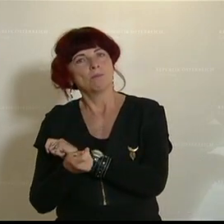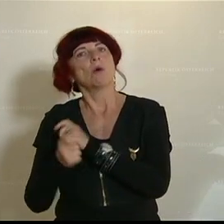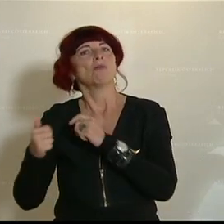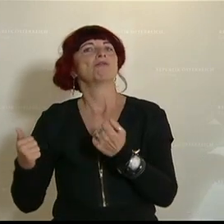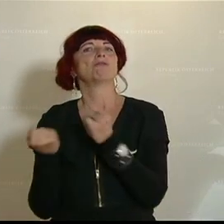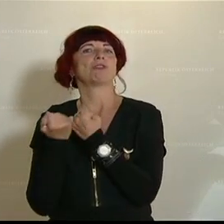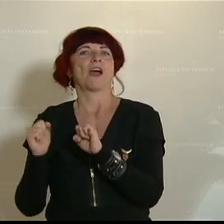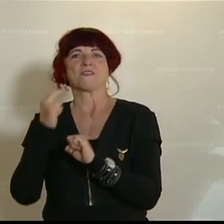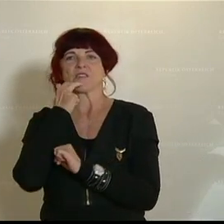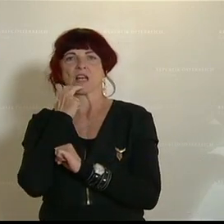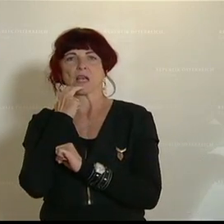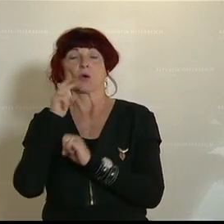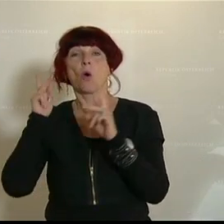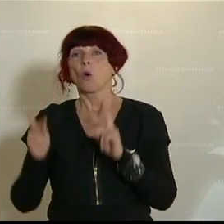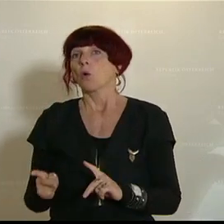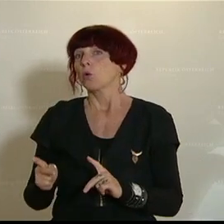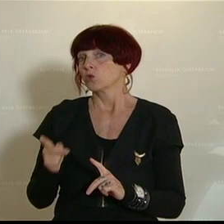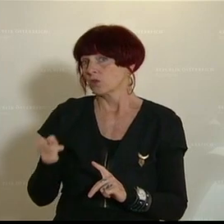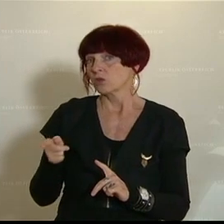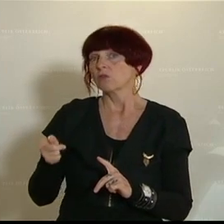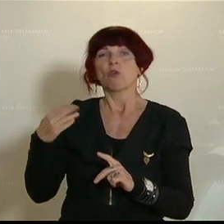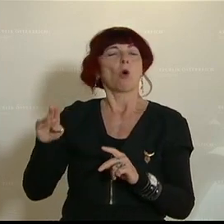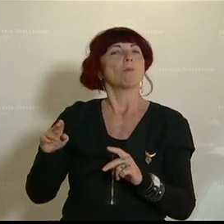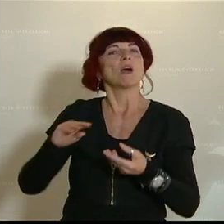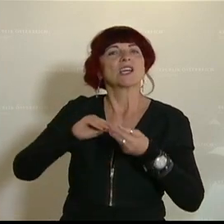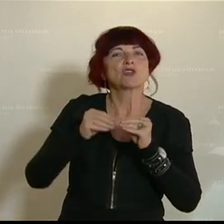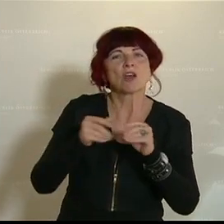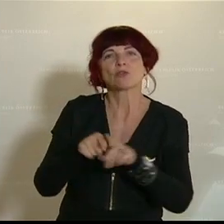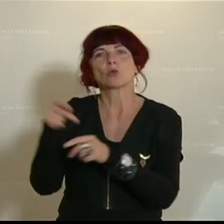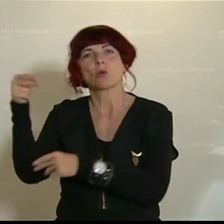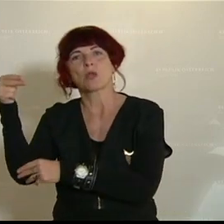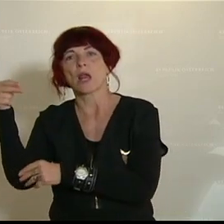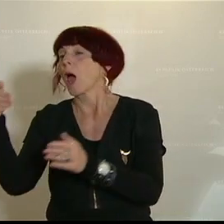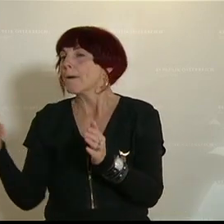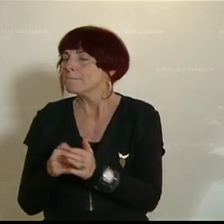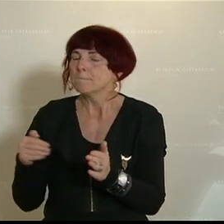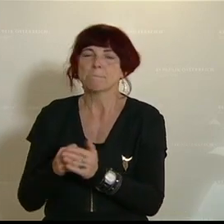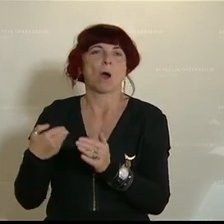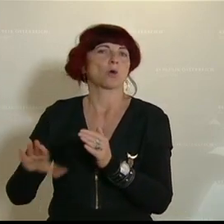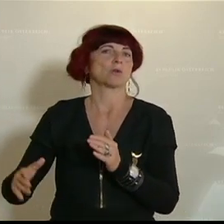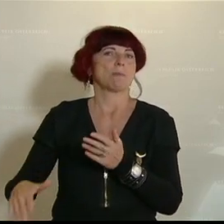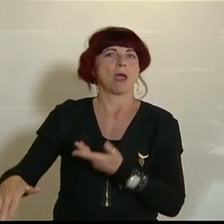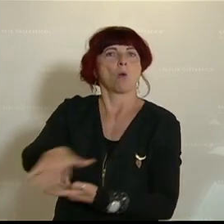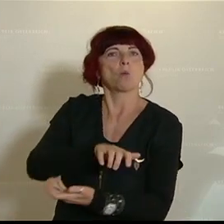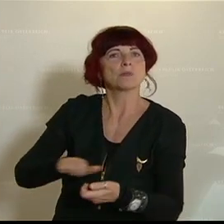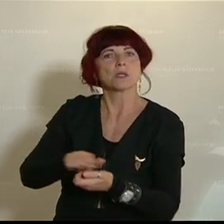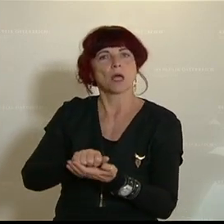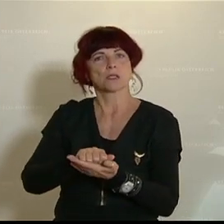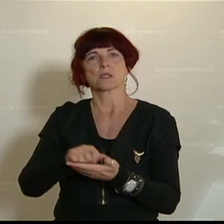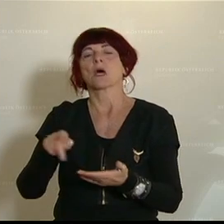dringend die benötigten Umsatzzuwächse für die betroffenen Branchen zu ermöglichen und die Lebensqualität der Konsumentinnen und